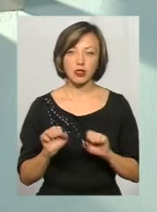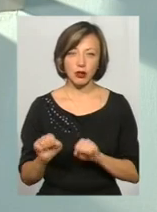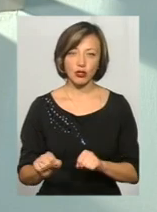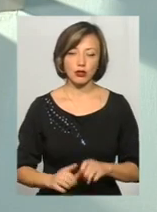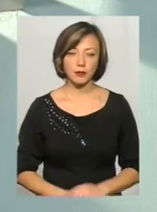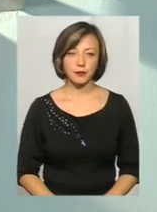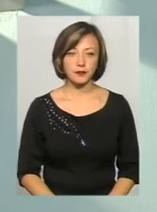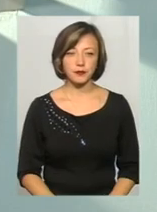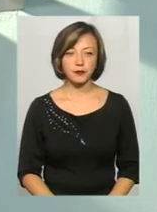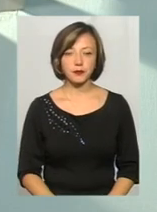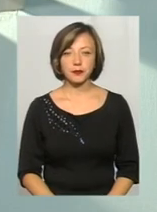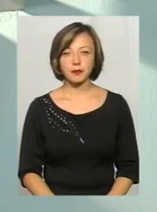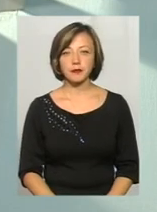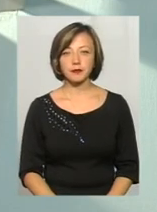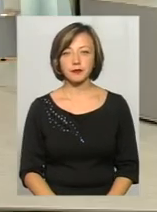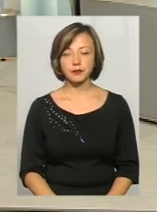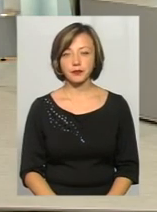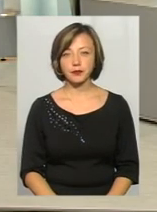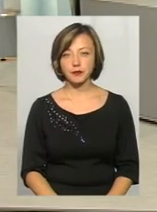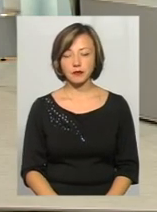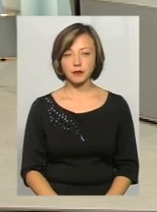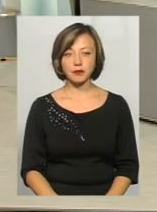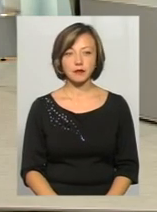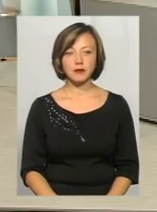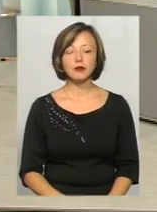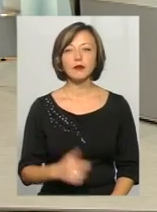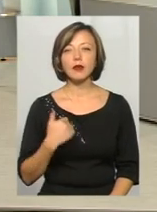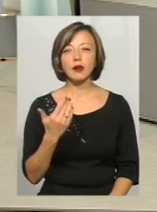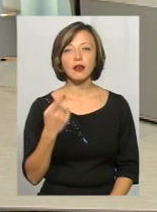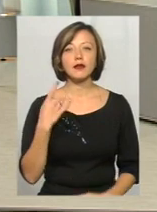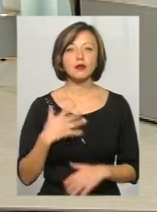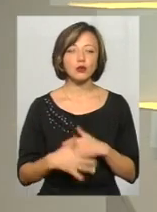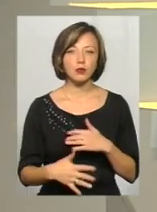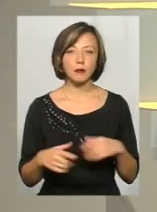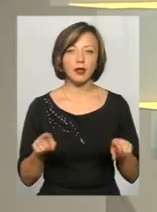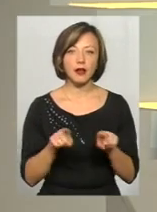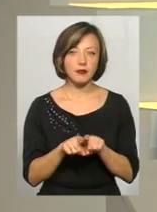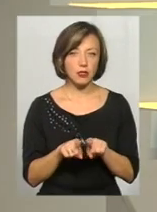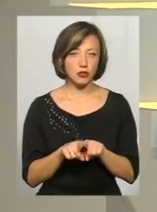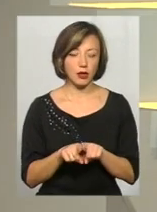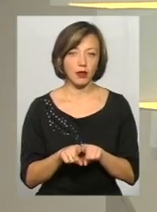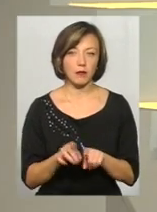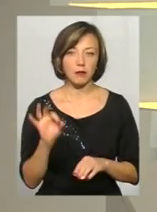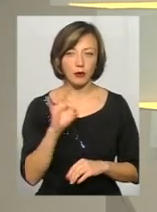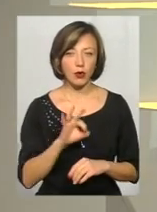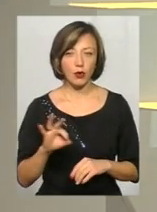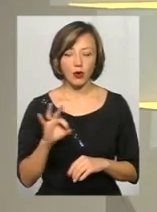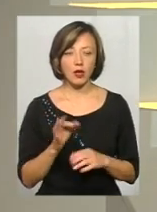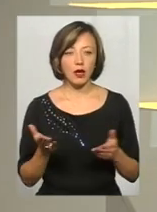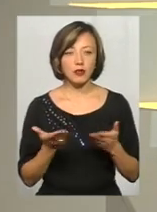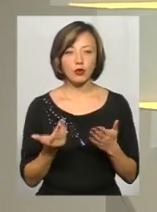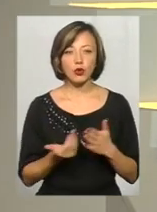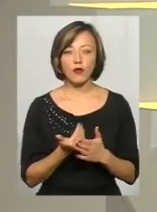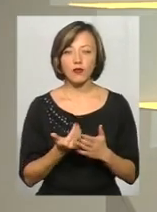користування нашими електронними послугами, платіжними. Я вас розуміла. Все ж таки, про якісь